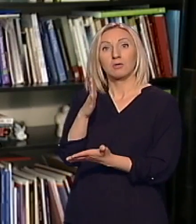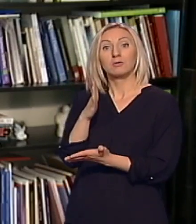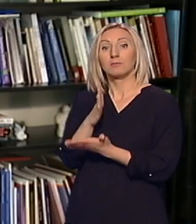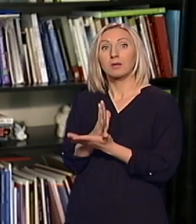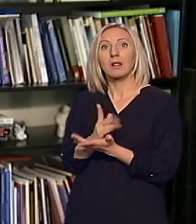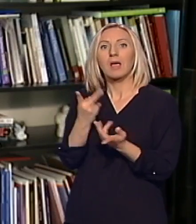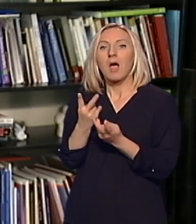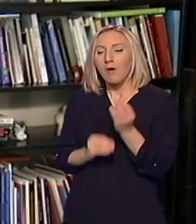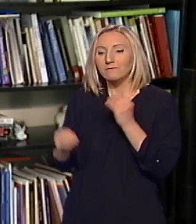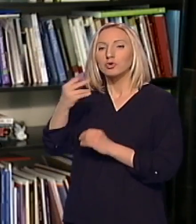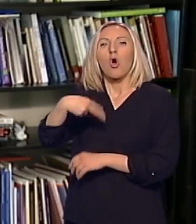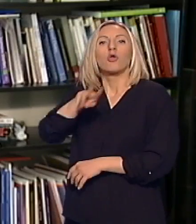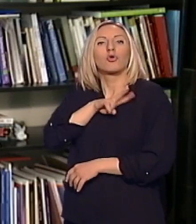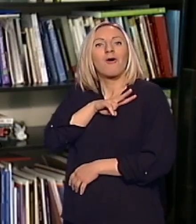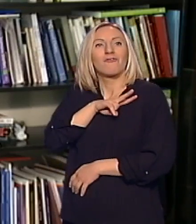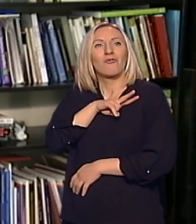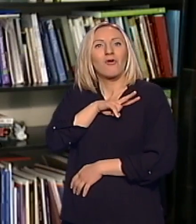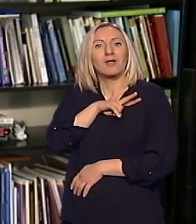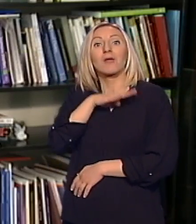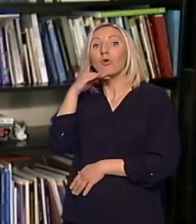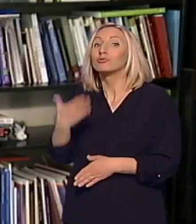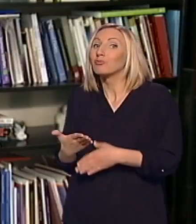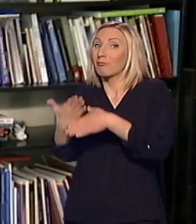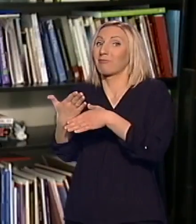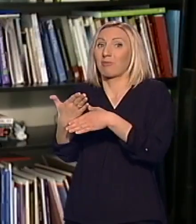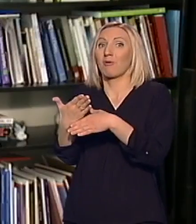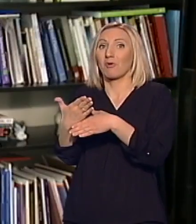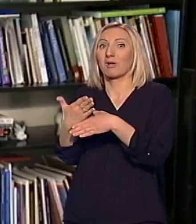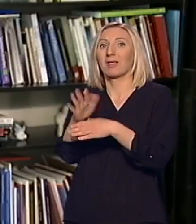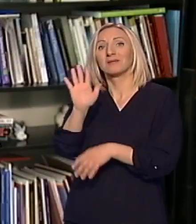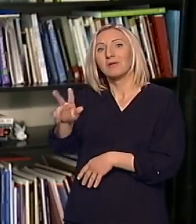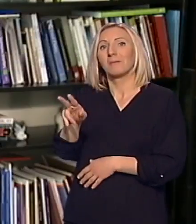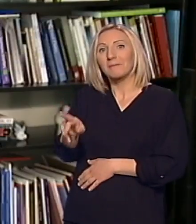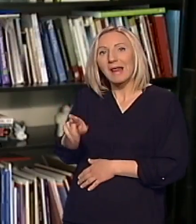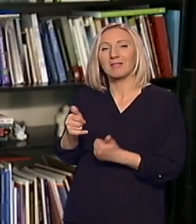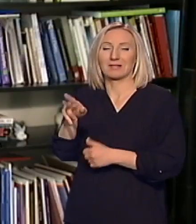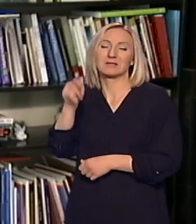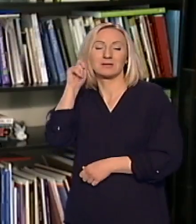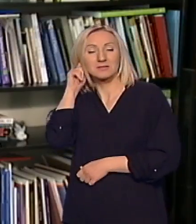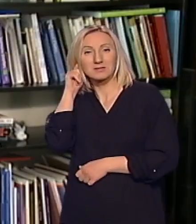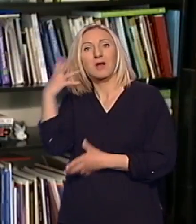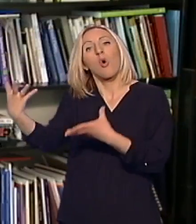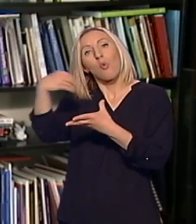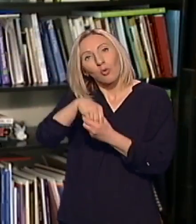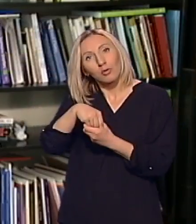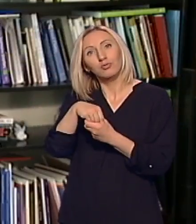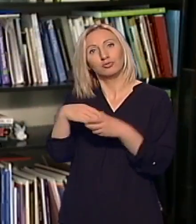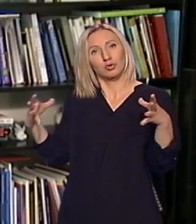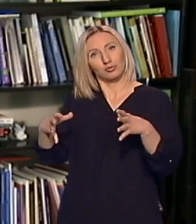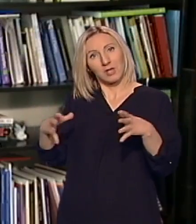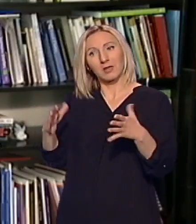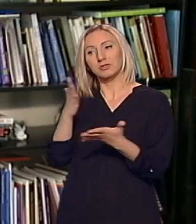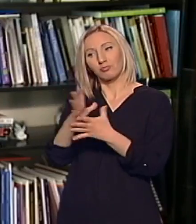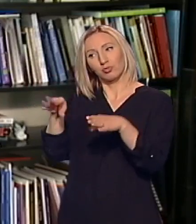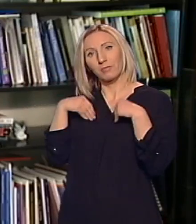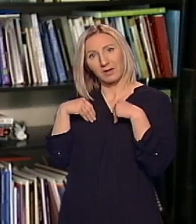povišenom odgovornošću i mnogo su doprineli da se njihovi braći ili sestre uklope u zajednicu i da budu